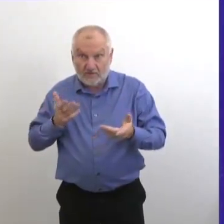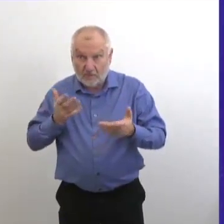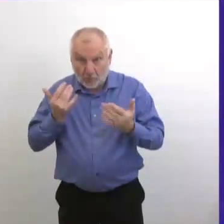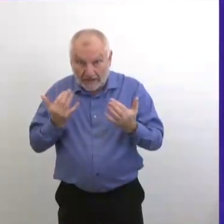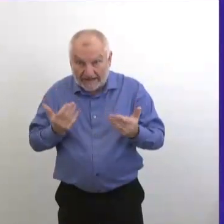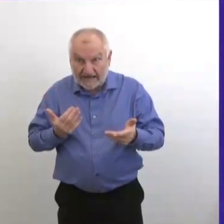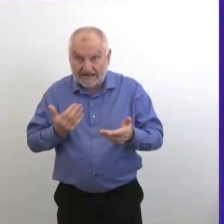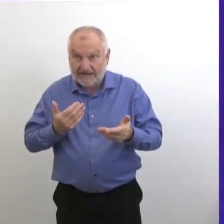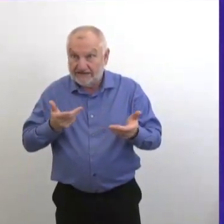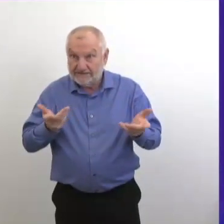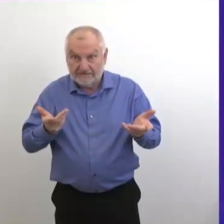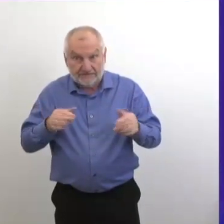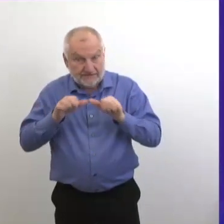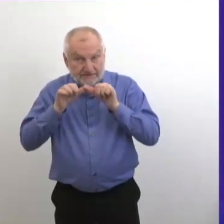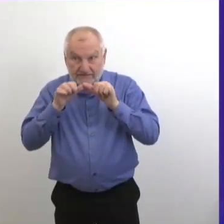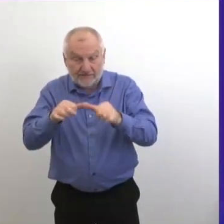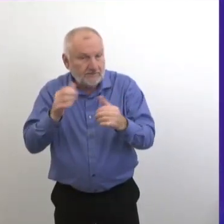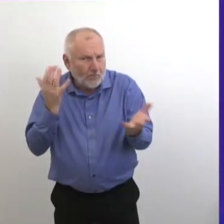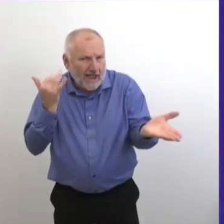événements? Pourquoi est qu l'autorise?